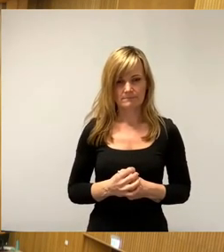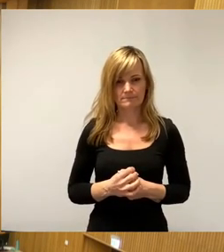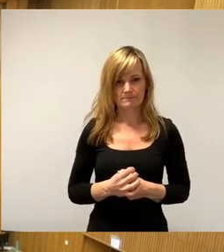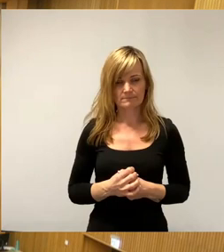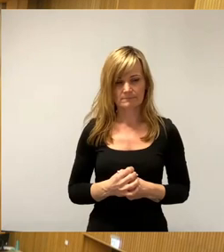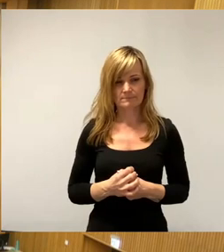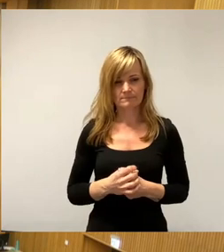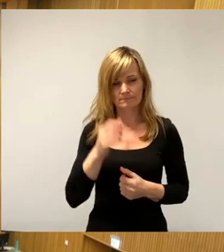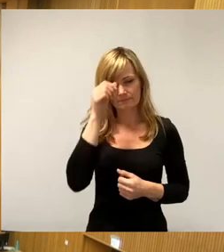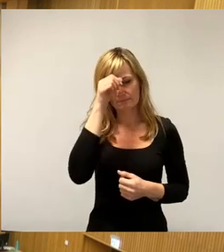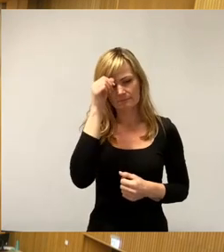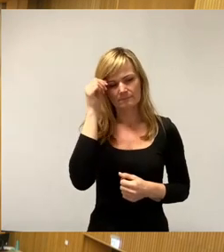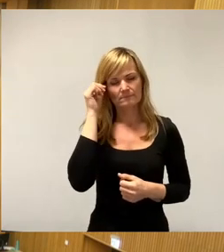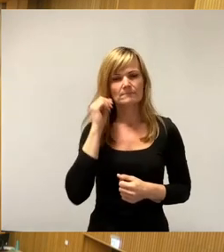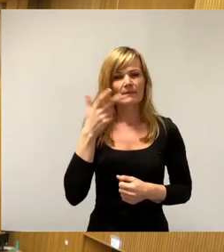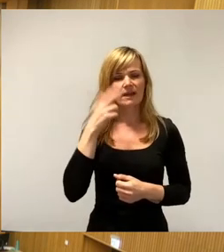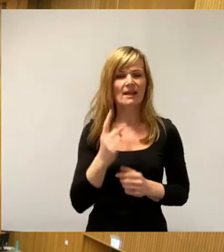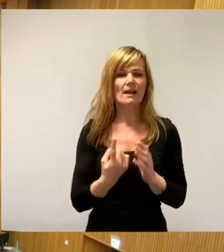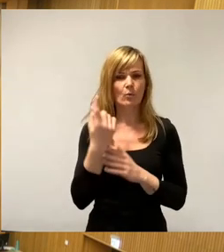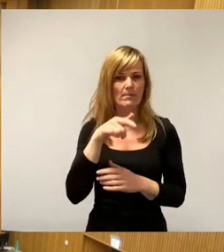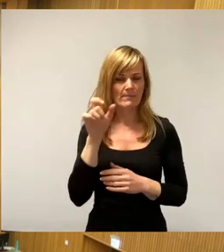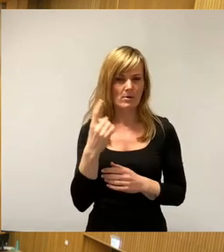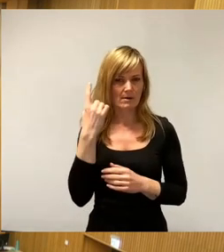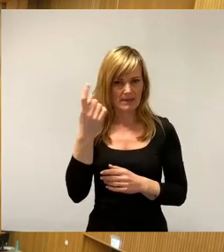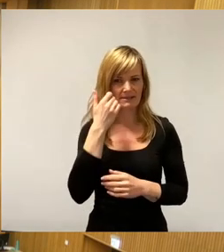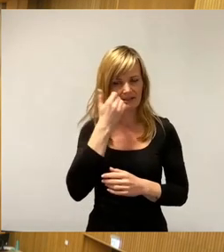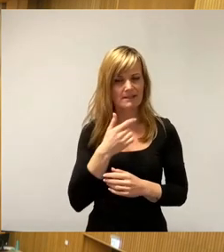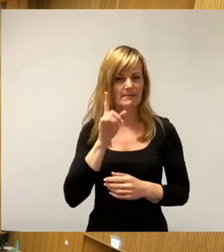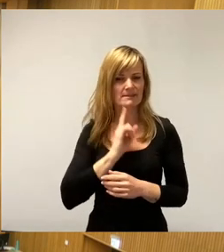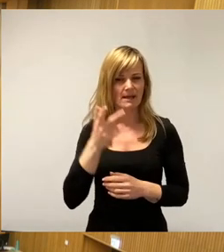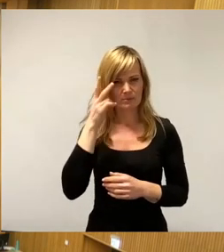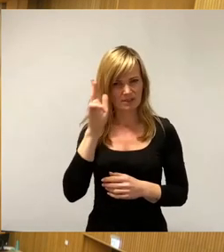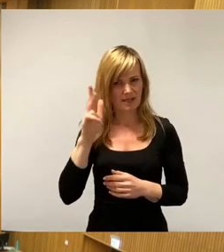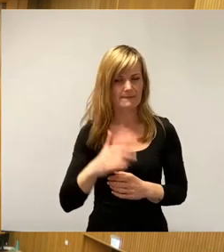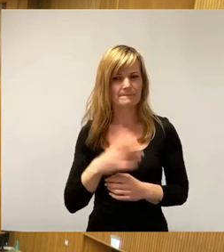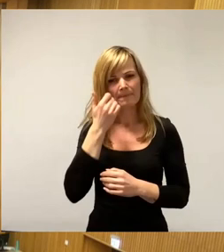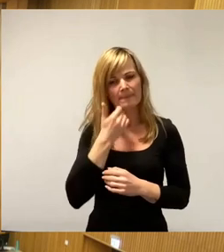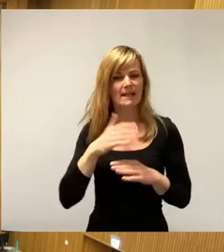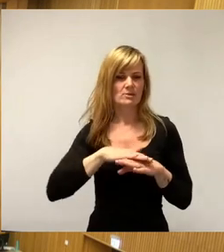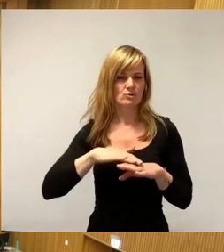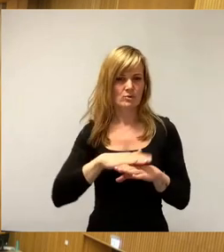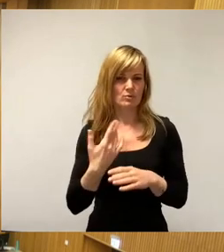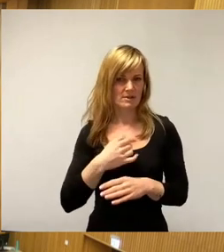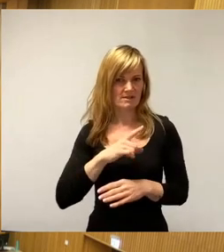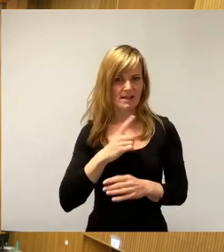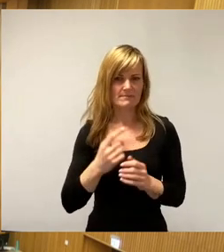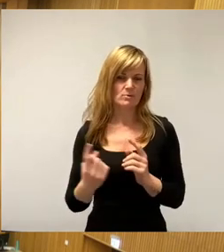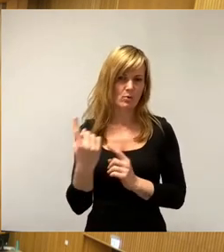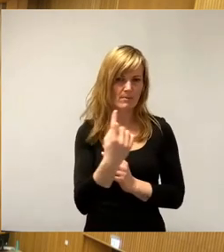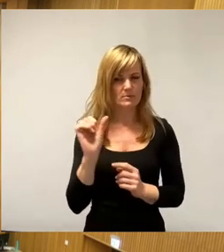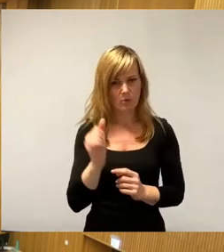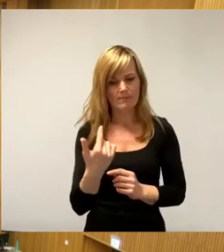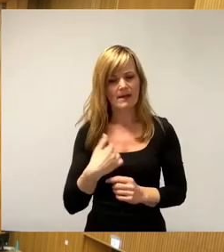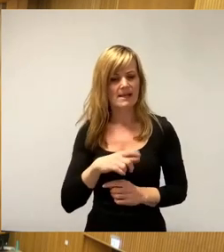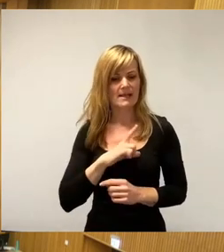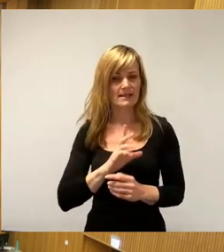Ja, Herr Oberbürgermeister, liebe Damen und Herren, also ich bitte um Entschuldigung, dass ich jetzt nochmal vorkomme. Zur eigentlichen Vorlage hat